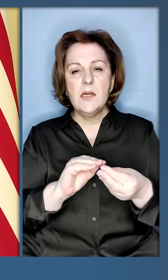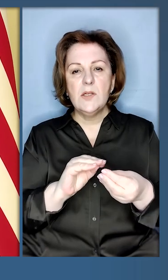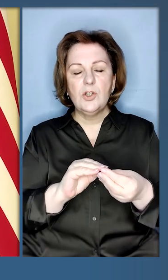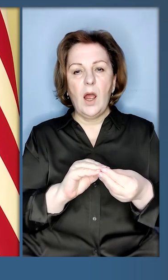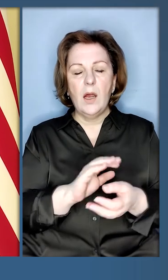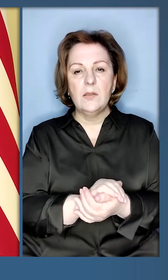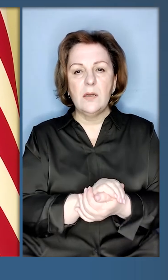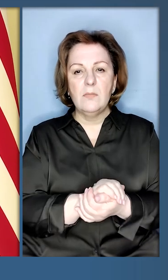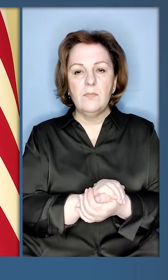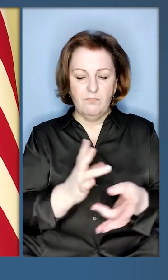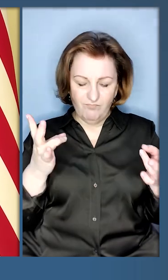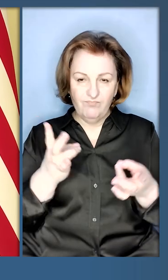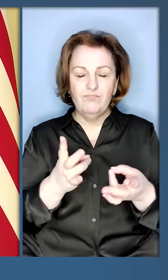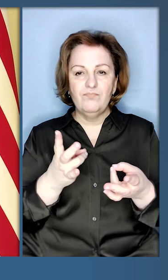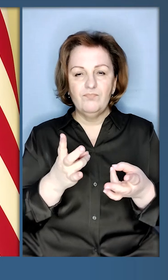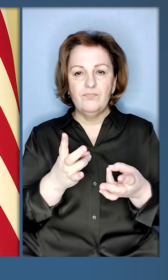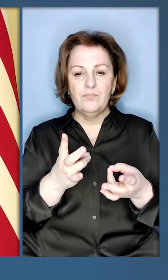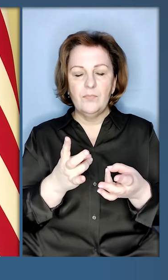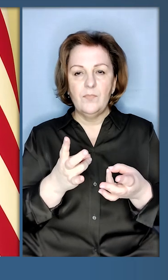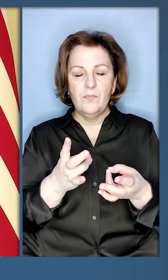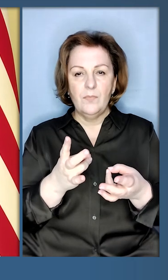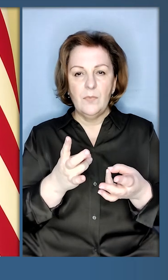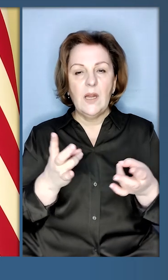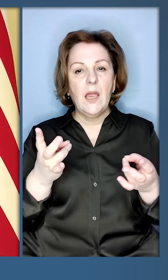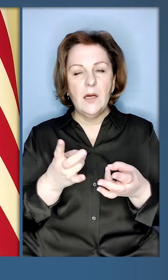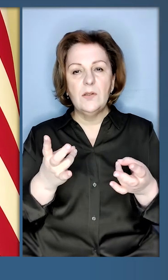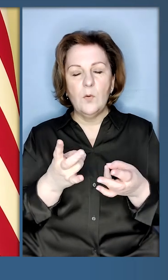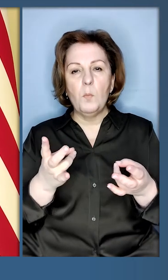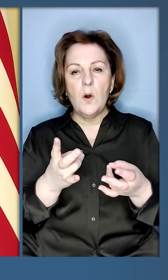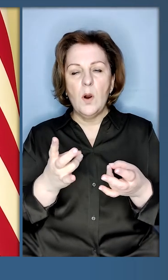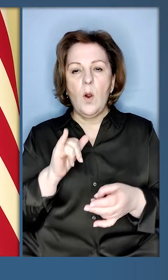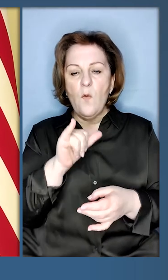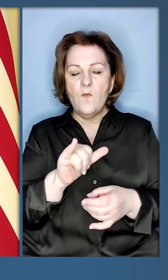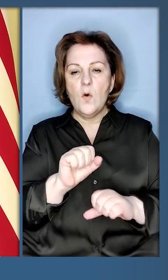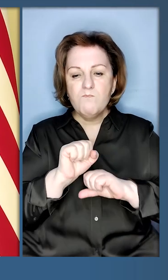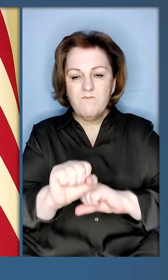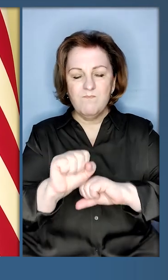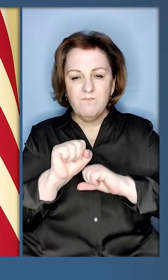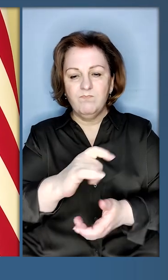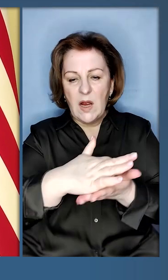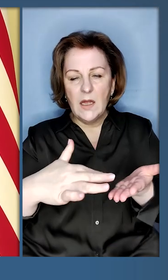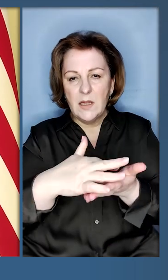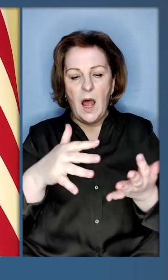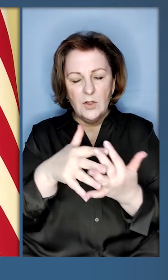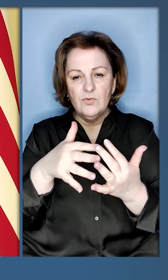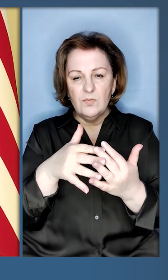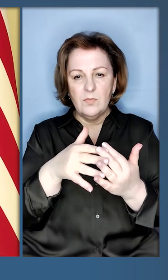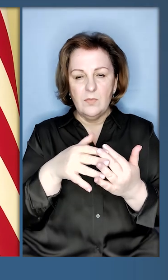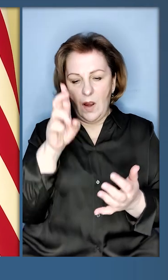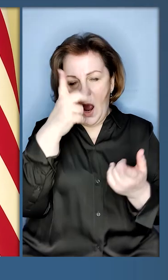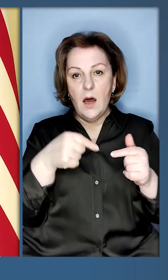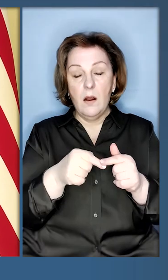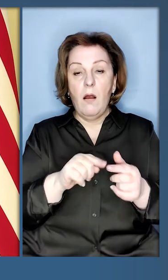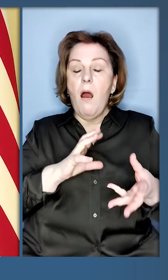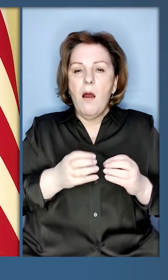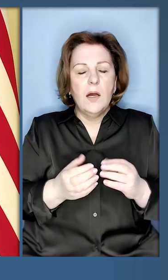необхідність у тому, щоб боронити Україну. Адже